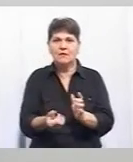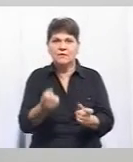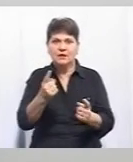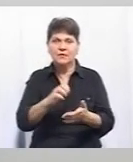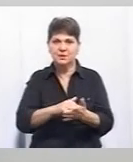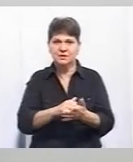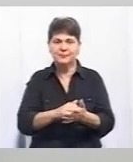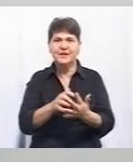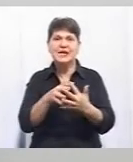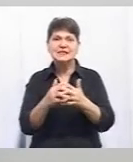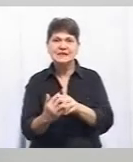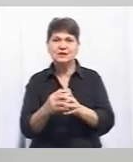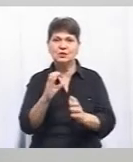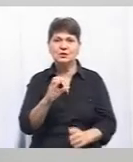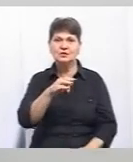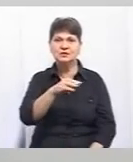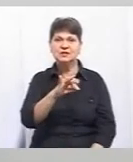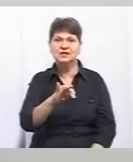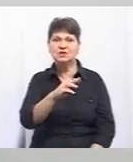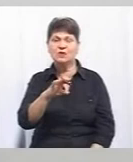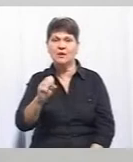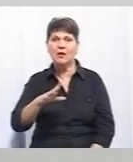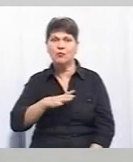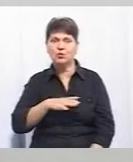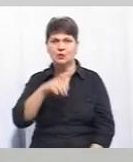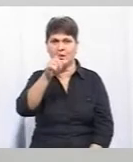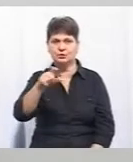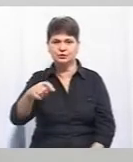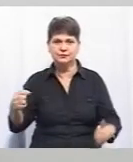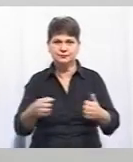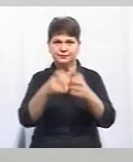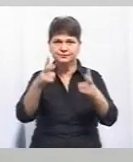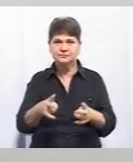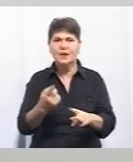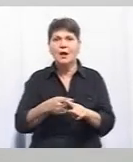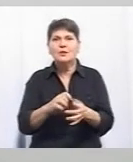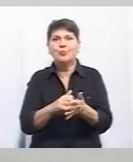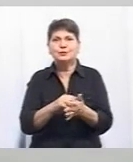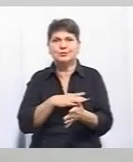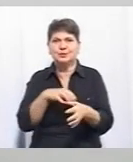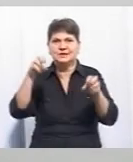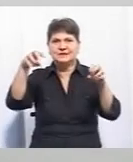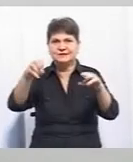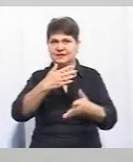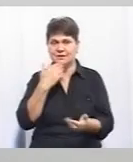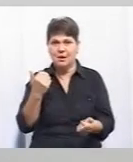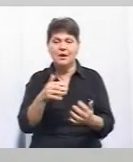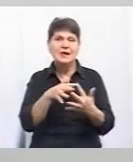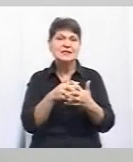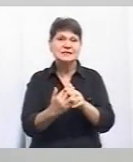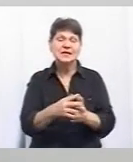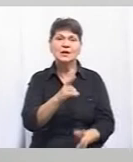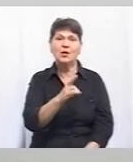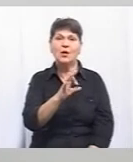селі Стрижовка у нас відбувалися наїзди на пішоводи. Причиною це було банальне відсутність освітлення. Так само в селі Корделівка є перехід